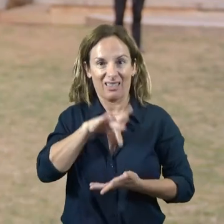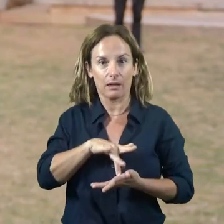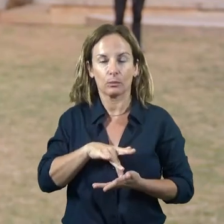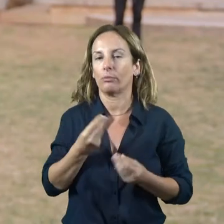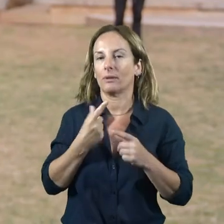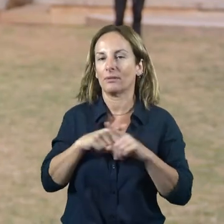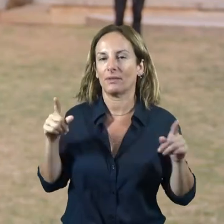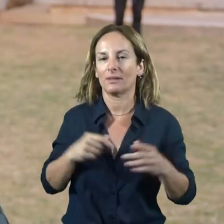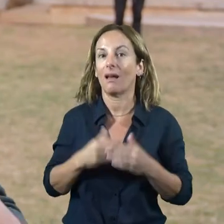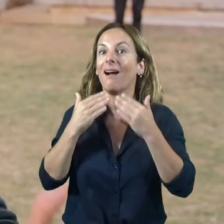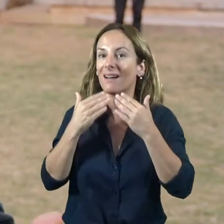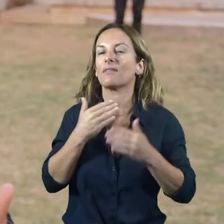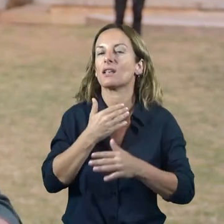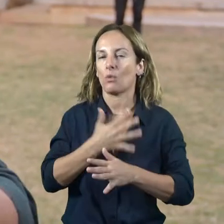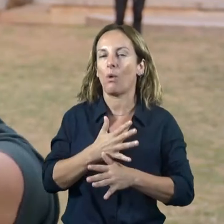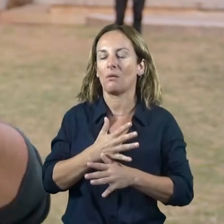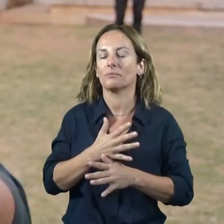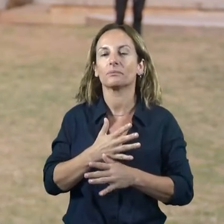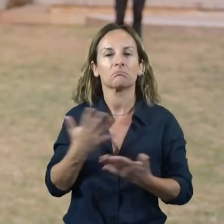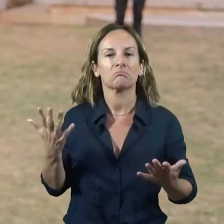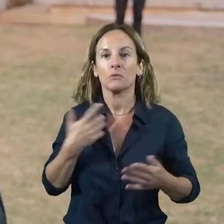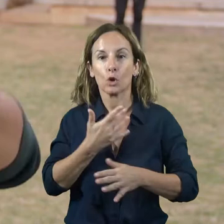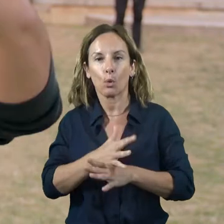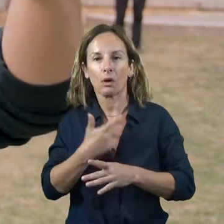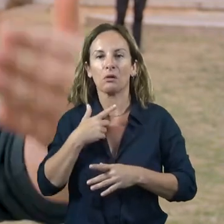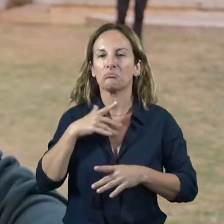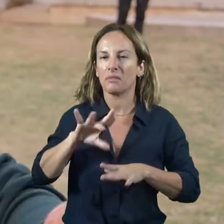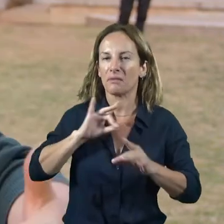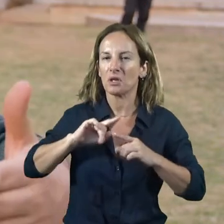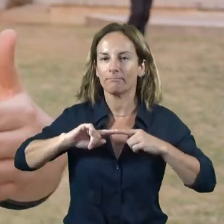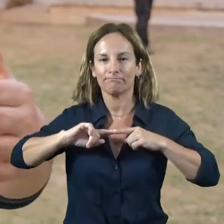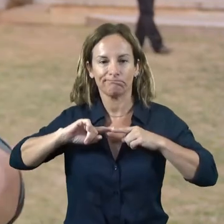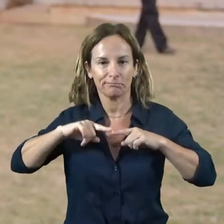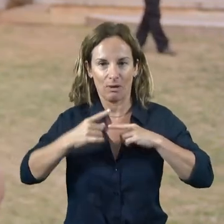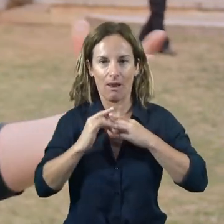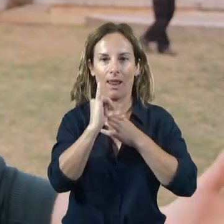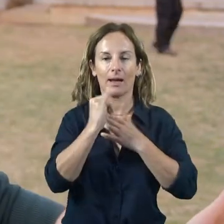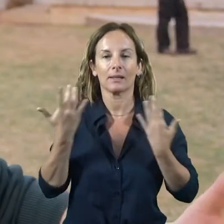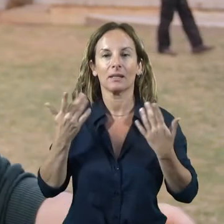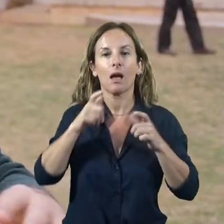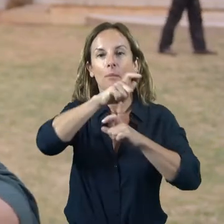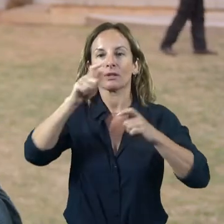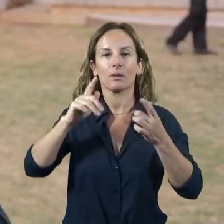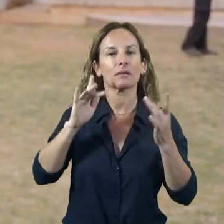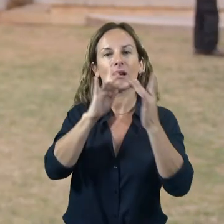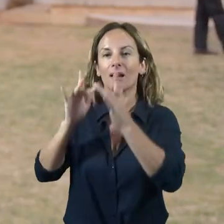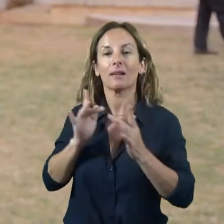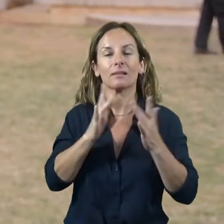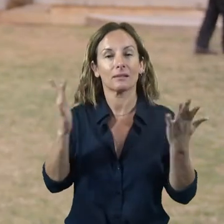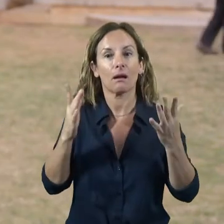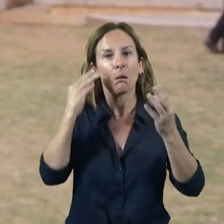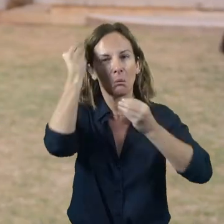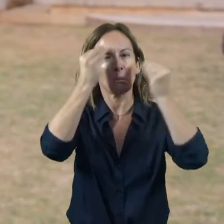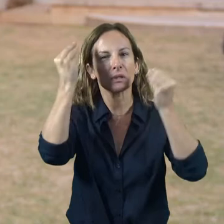mirada de joc. Quan tu estàs jugant a alguna cosa, tu prens decisions, veus les conseqüències d'aquestes decisions, et relaciones amb altra gent, has de